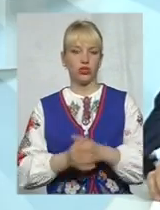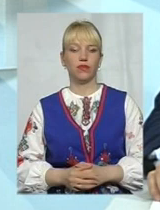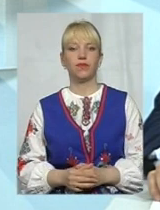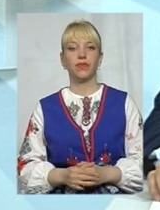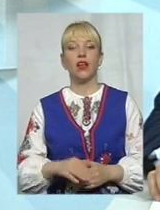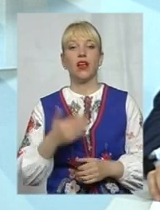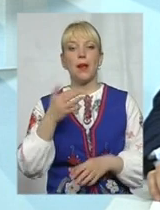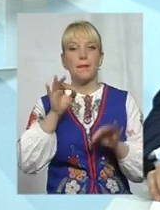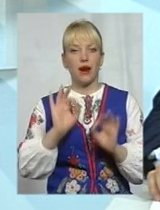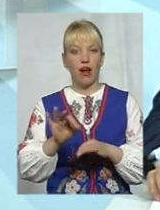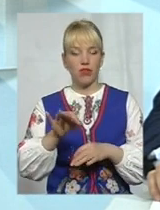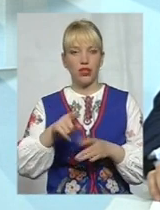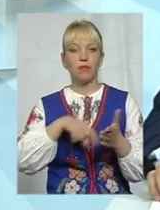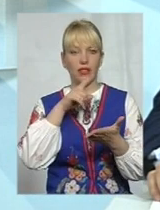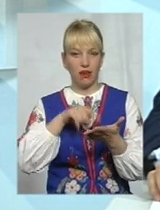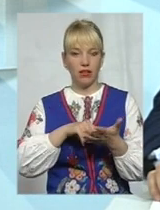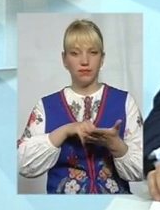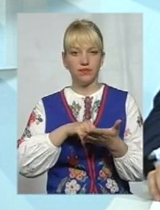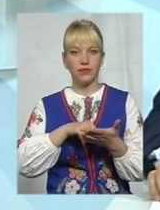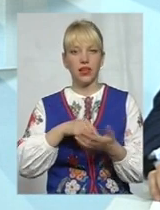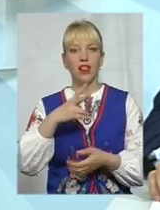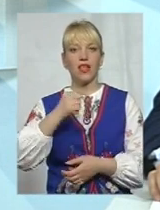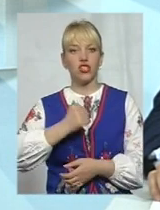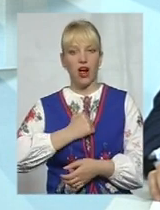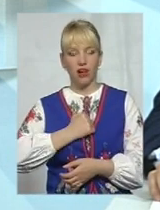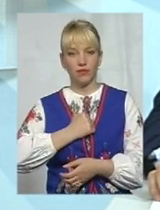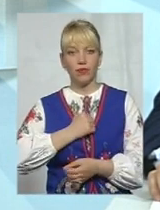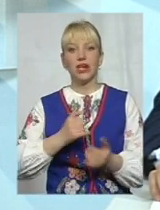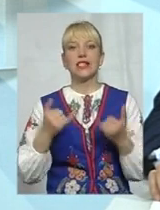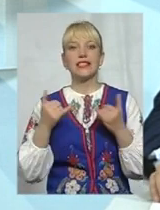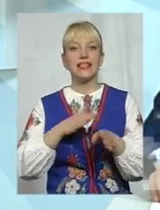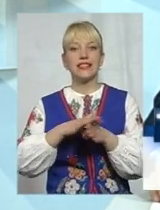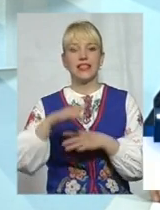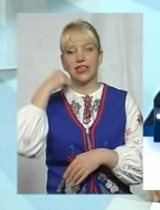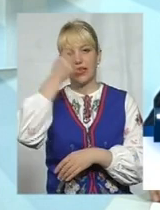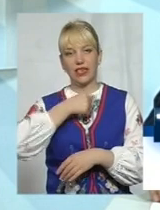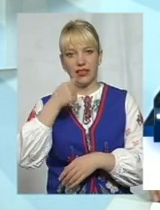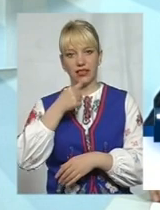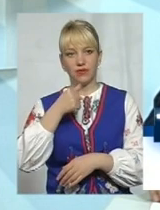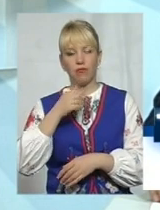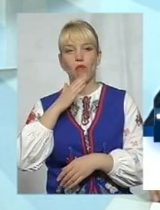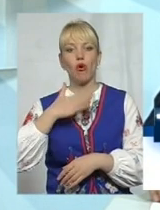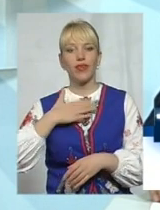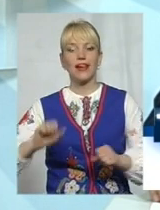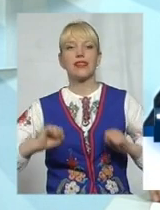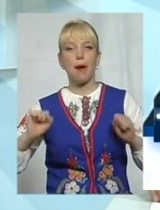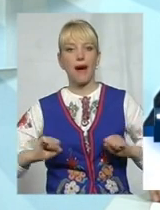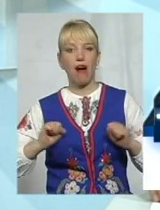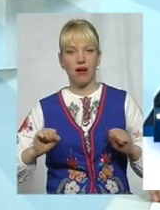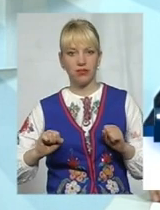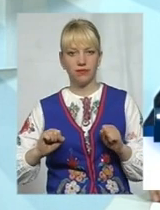дуже правильне, дуже слушне запитання. На жаль, за цілий рік, скажімо так, моїх намагань,